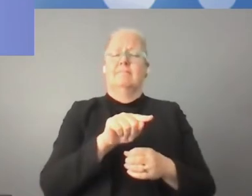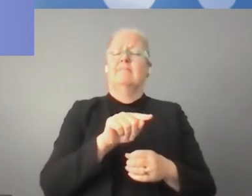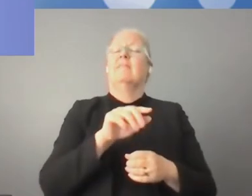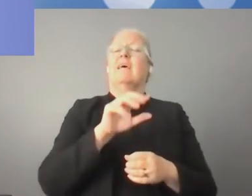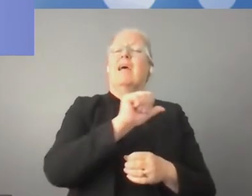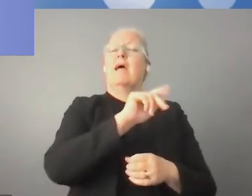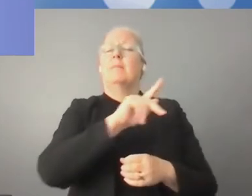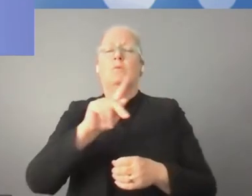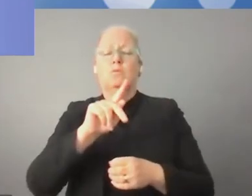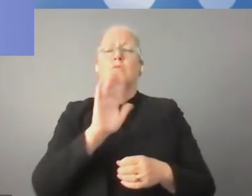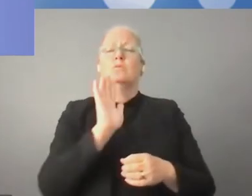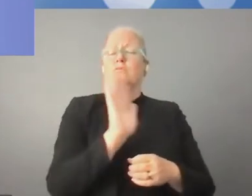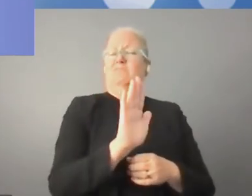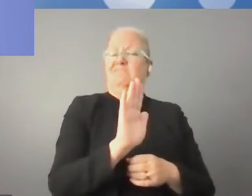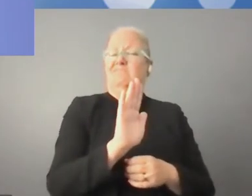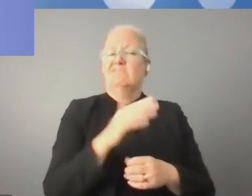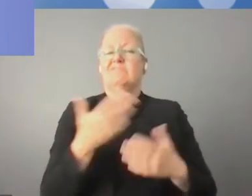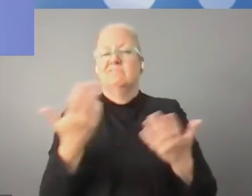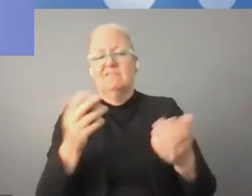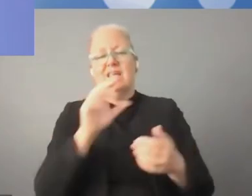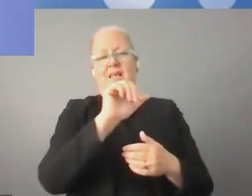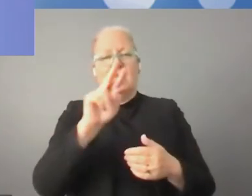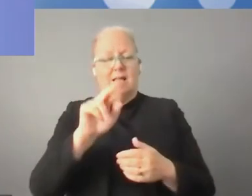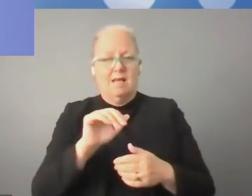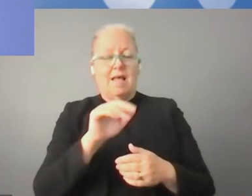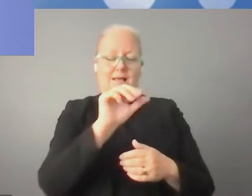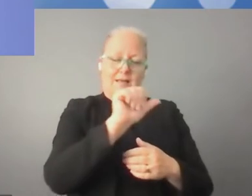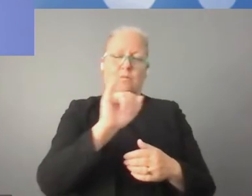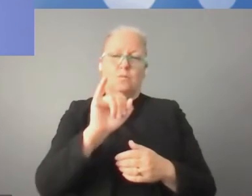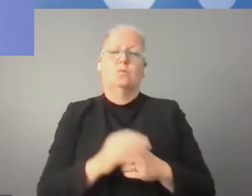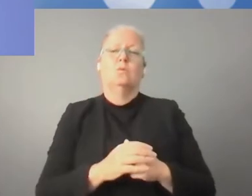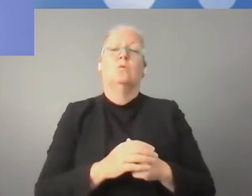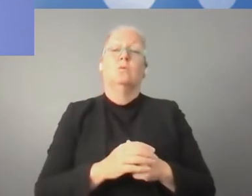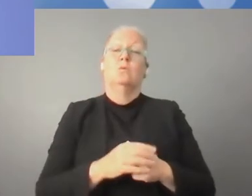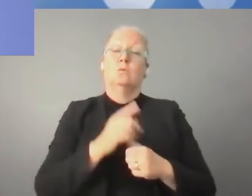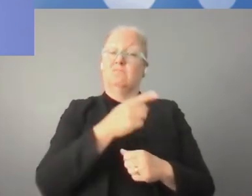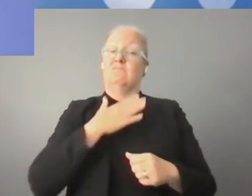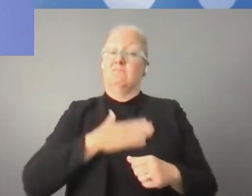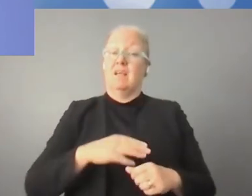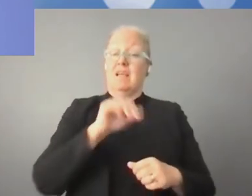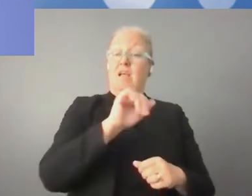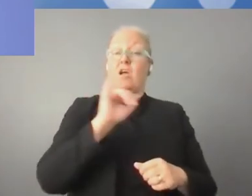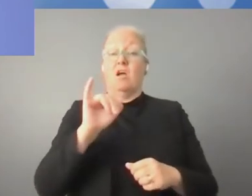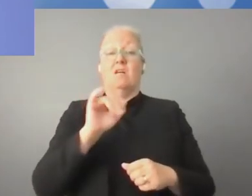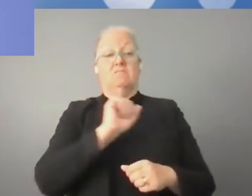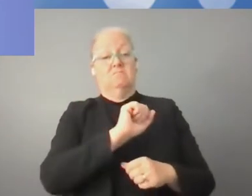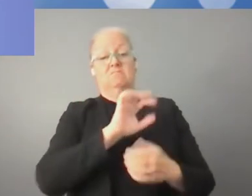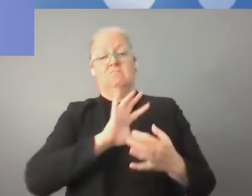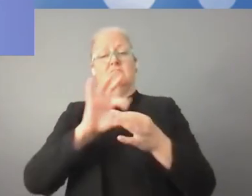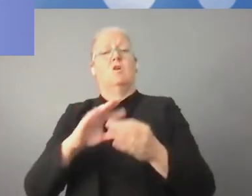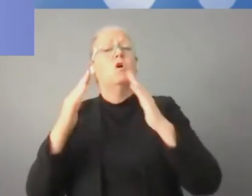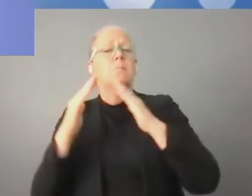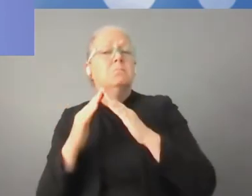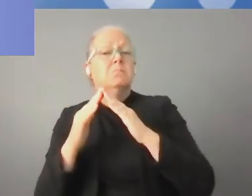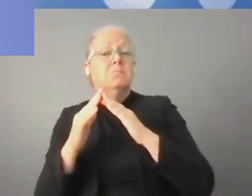Francję wiodącej pozycję w Radzie Unii Europejskiej, więc będziemy sprawować prezydencję i mam nadzieję, że także na tym forum